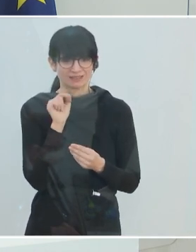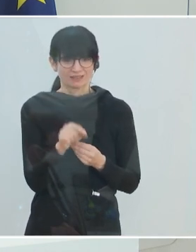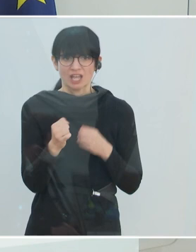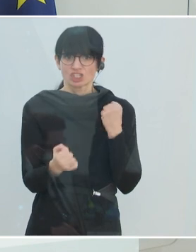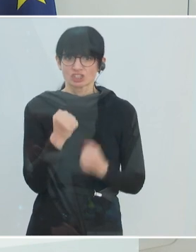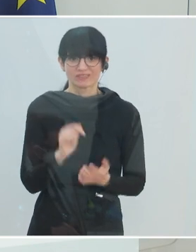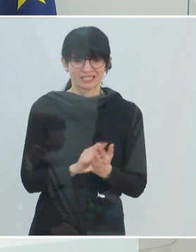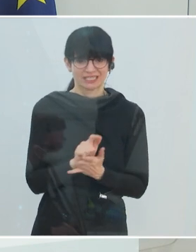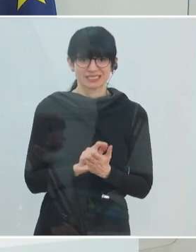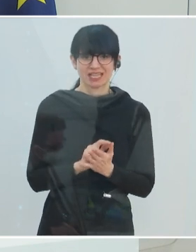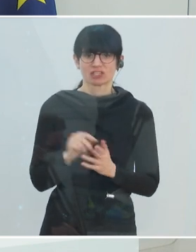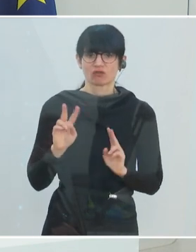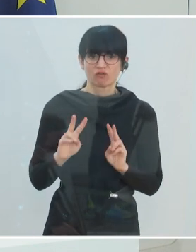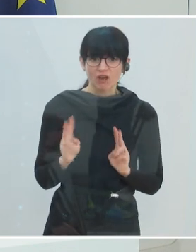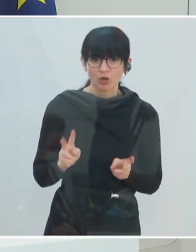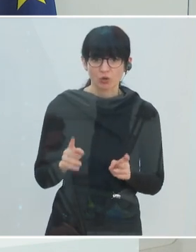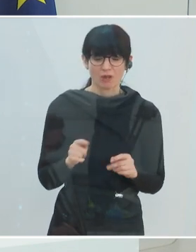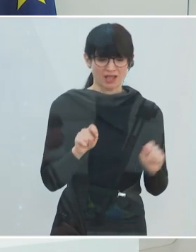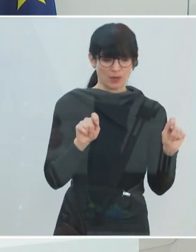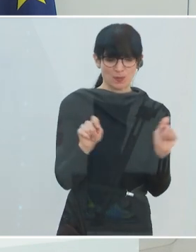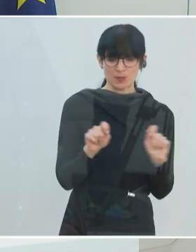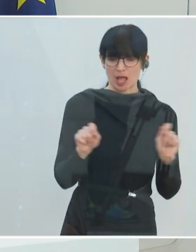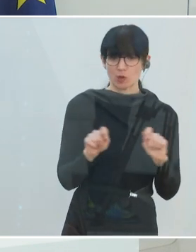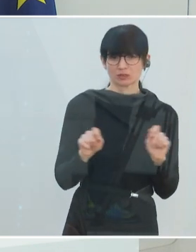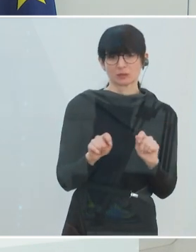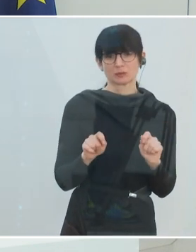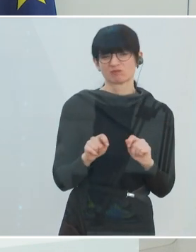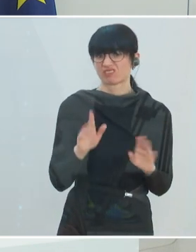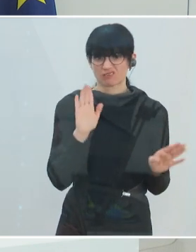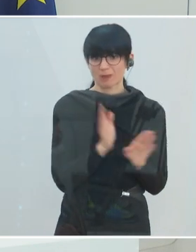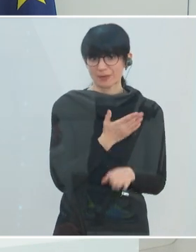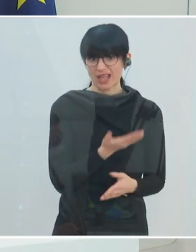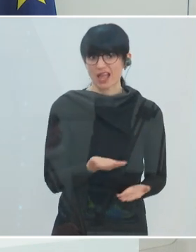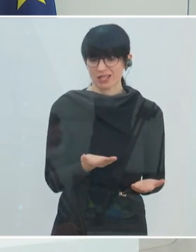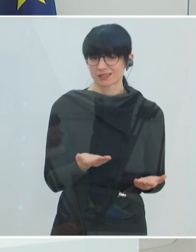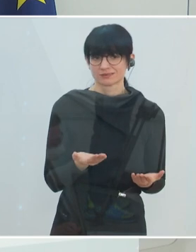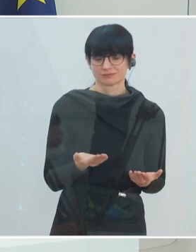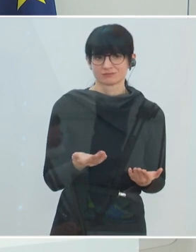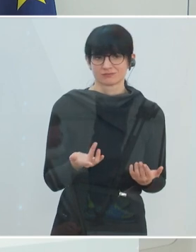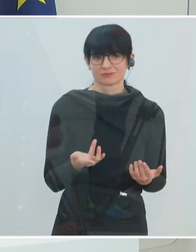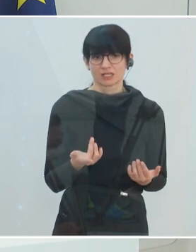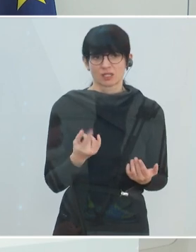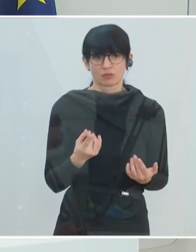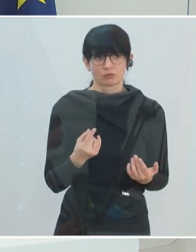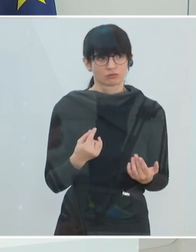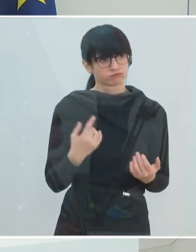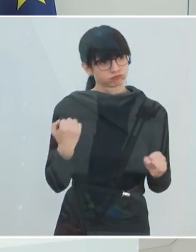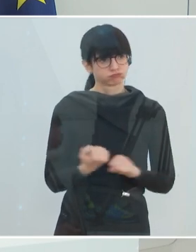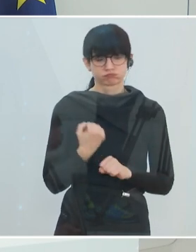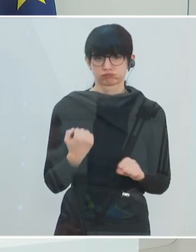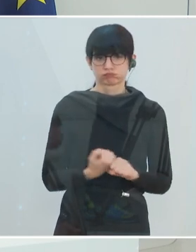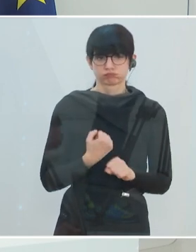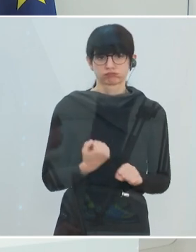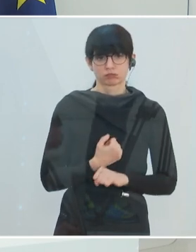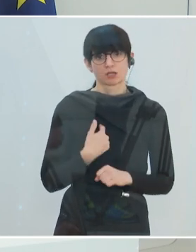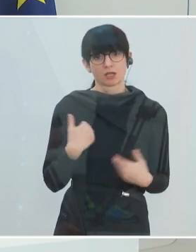einen ist die Erholungsphase, die wir jetzt im Sommer gehabt haben, die ist vorbei. Wir haben wieder eine massive Anstrengung. Es machen sich